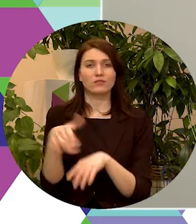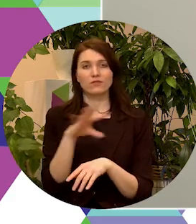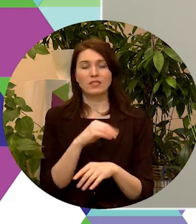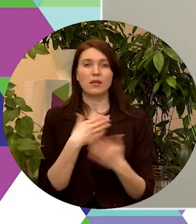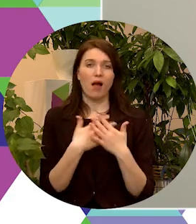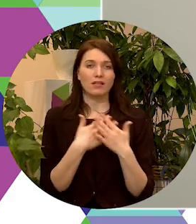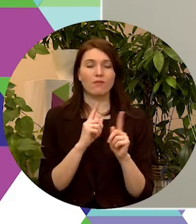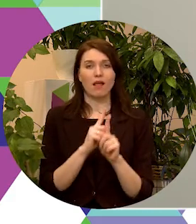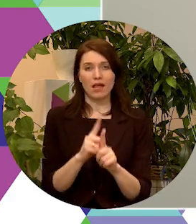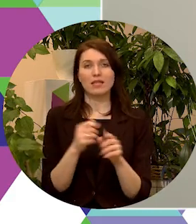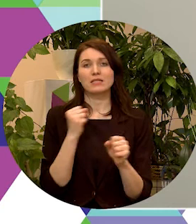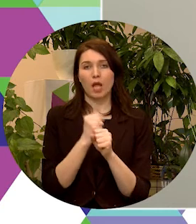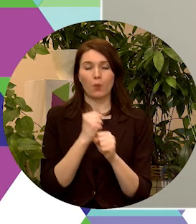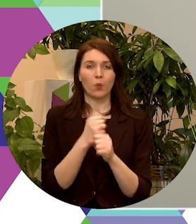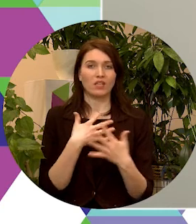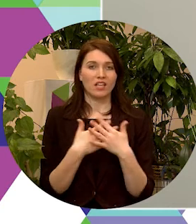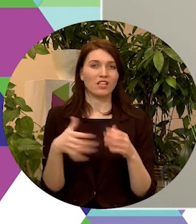darboties visa gada garumā.